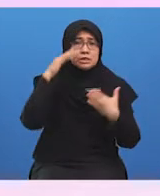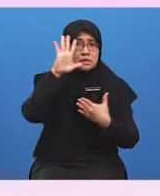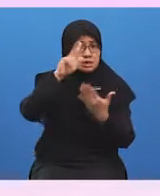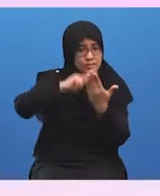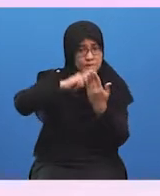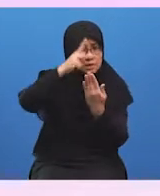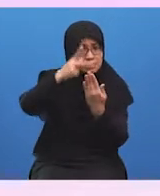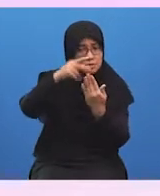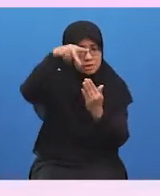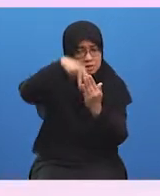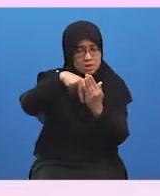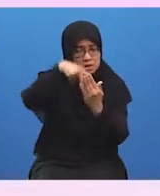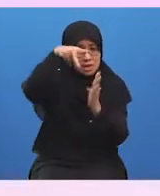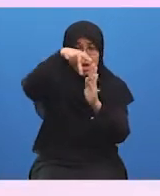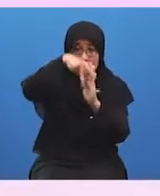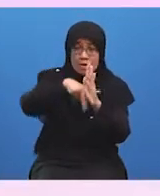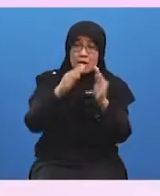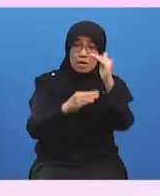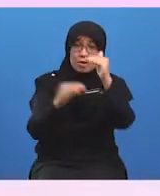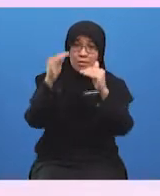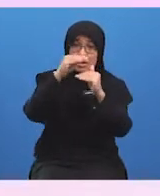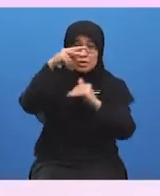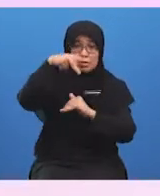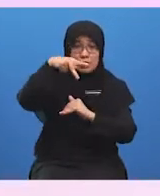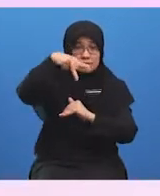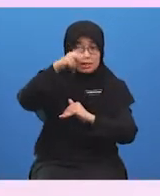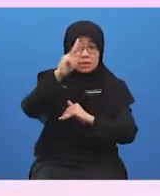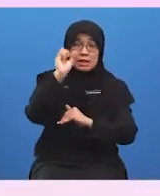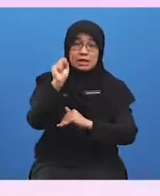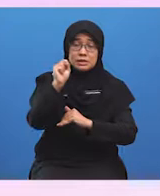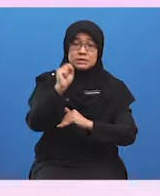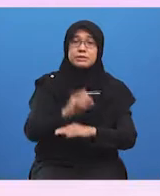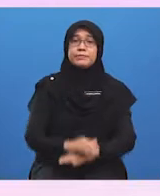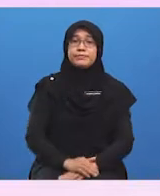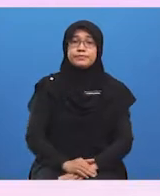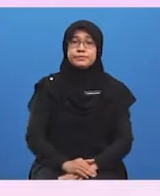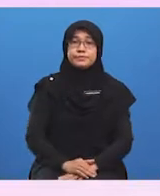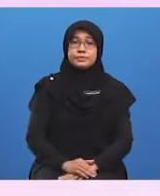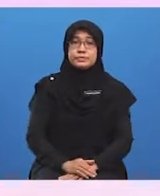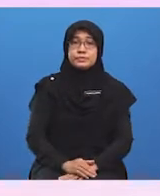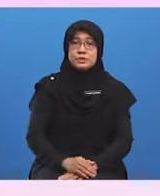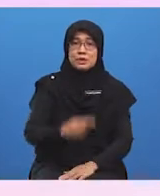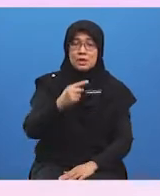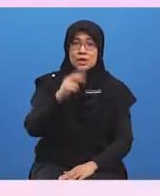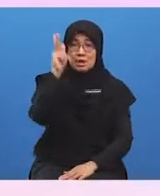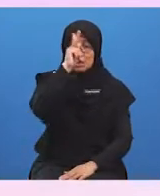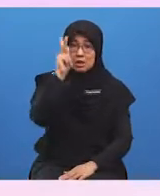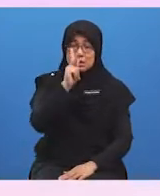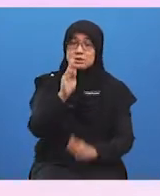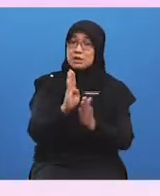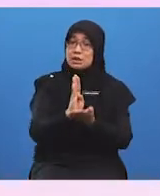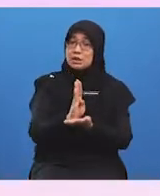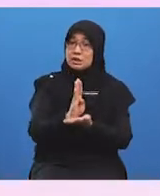pembangunan PKS yang telah diusahakan oleh kerajaan bagi memastikan pertumbuhan